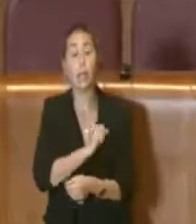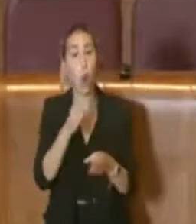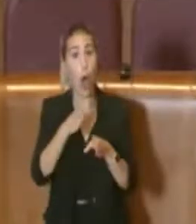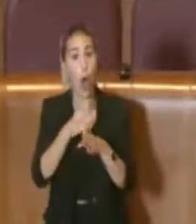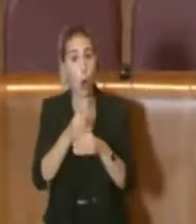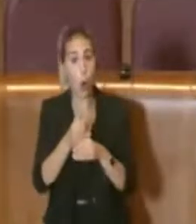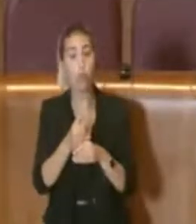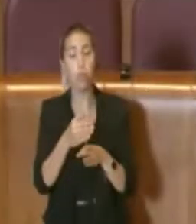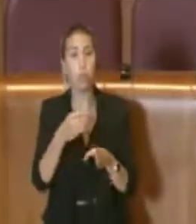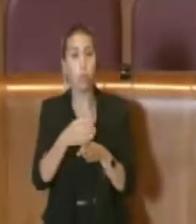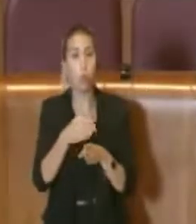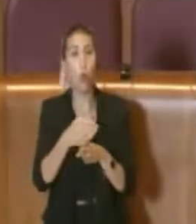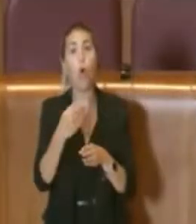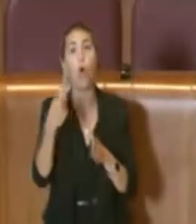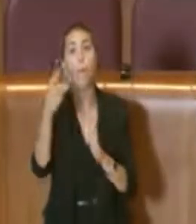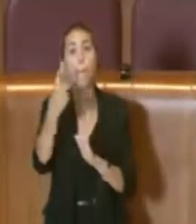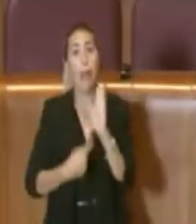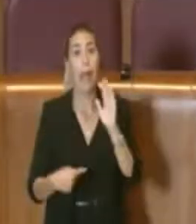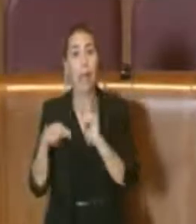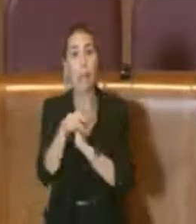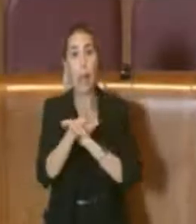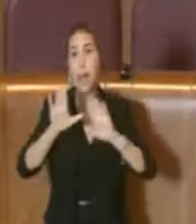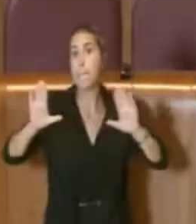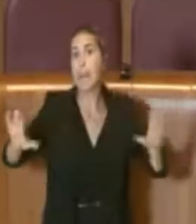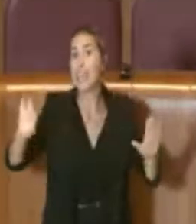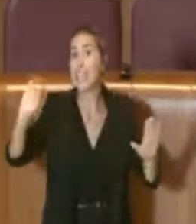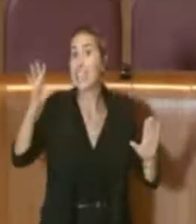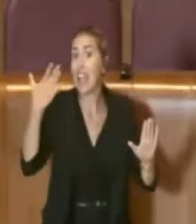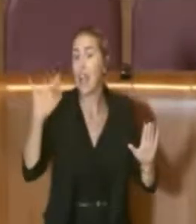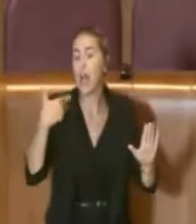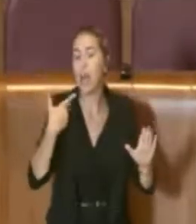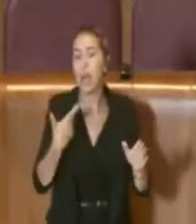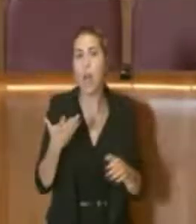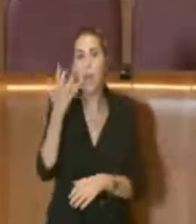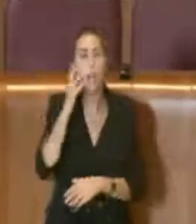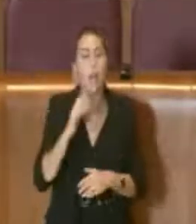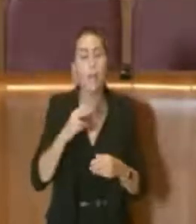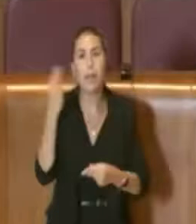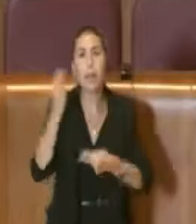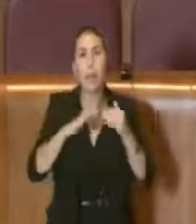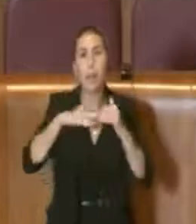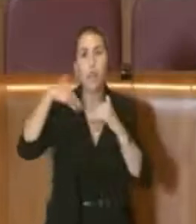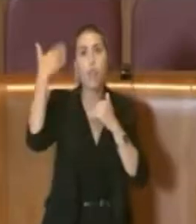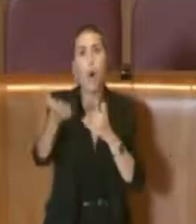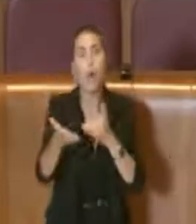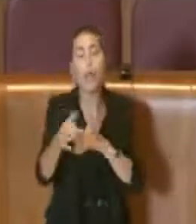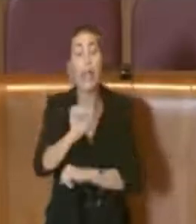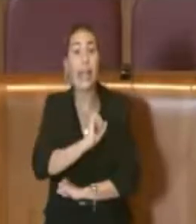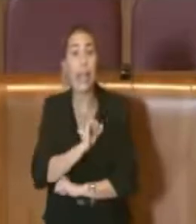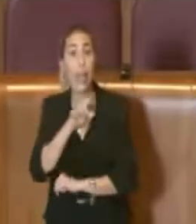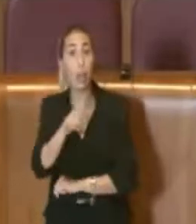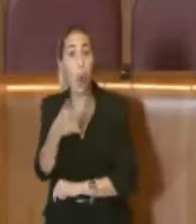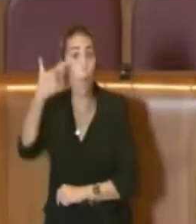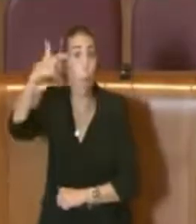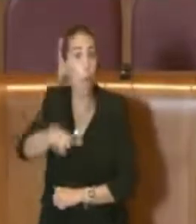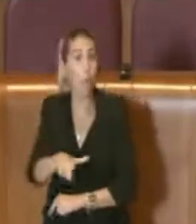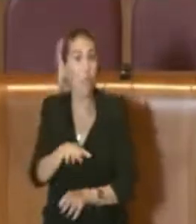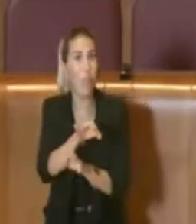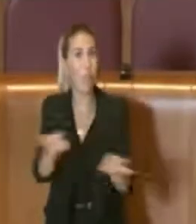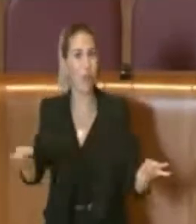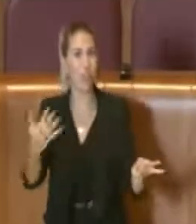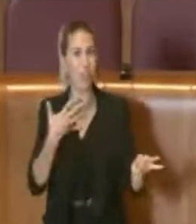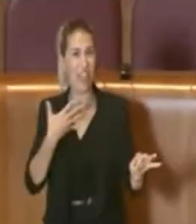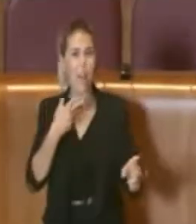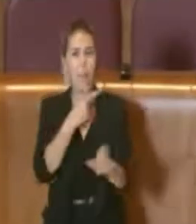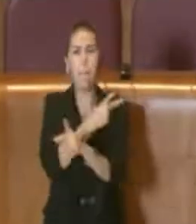'agosto, ma se ci sono stati così tanti debiti fuori bilancio, probabilmente un motivo c'è, cerco di